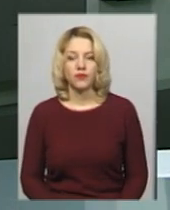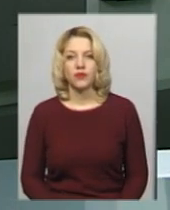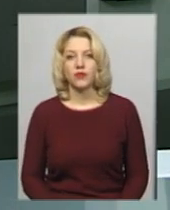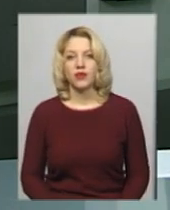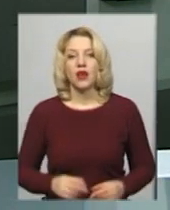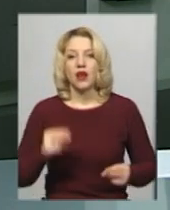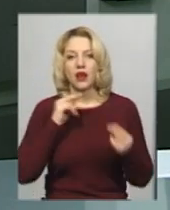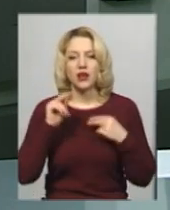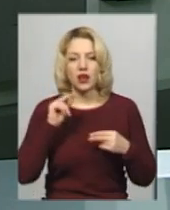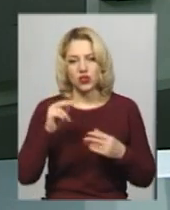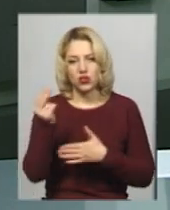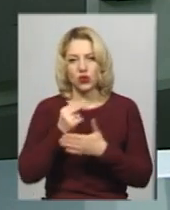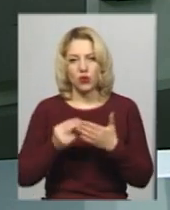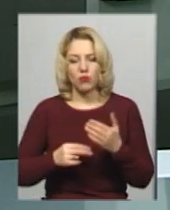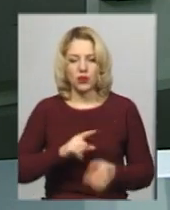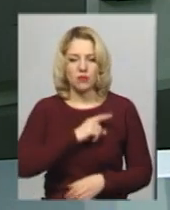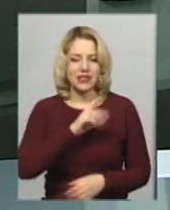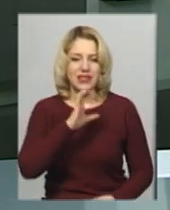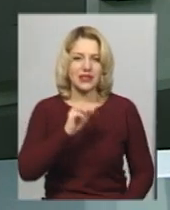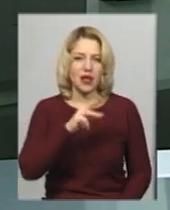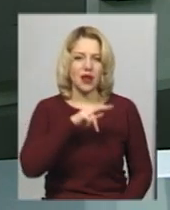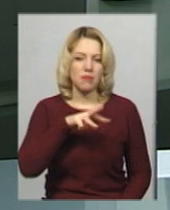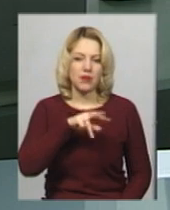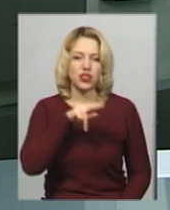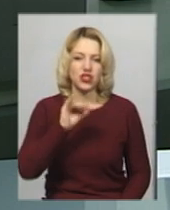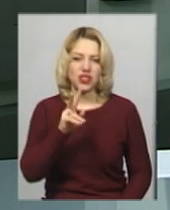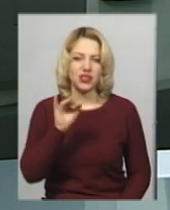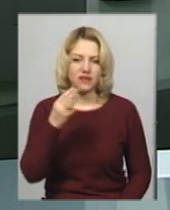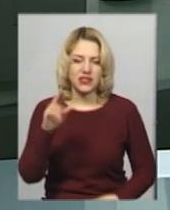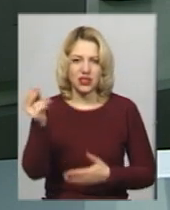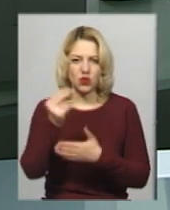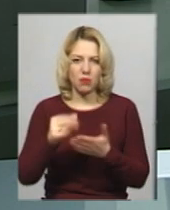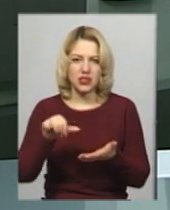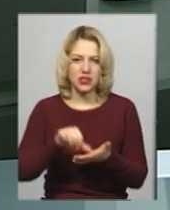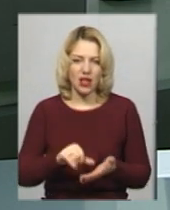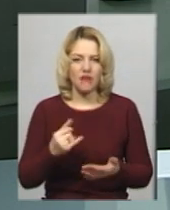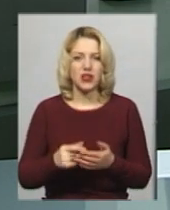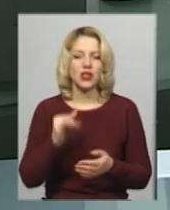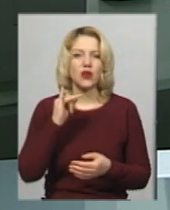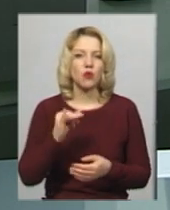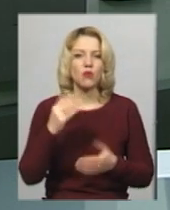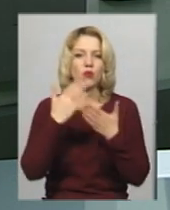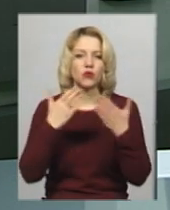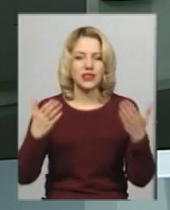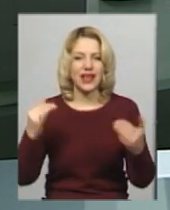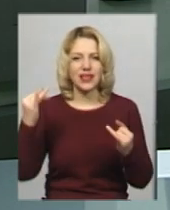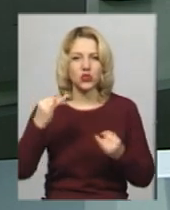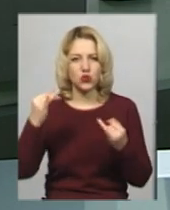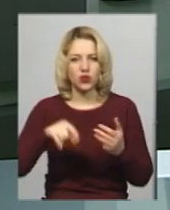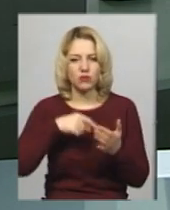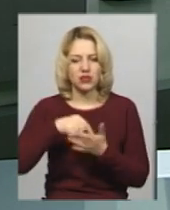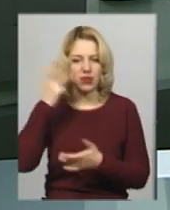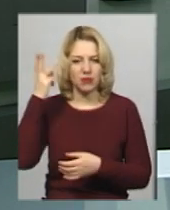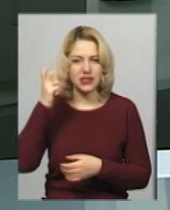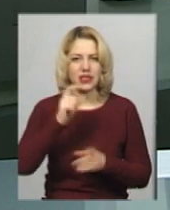Кращі роботи майстрів самчиківського розпису представили сьогодні в Музеї історії міста Хмельницького. За словами директорки